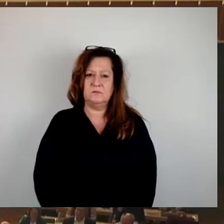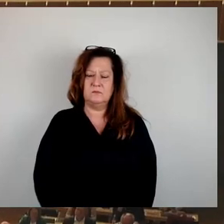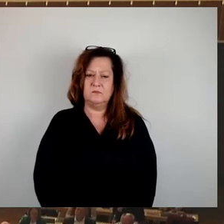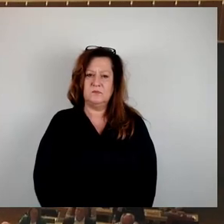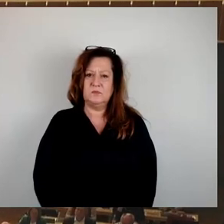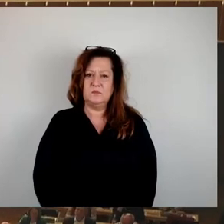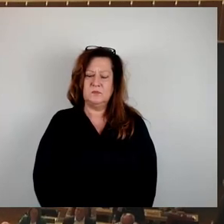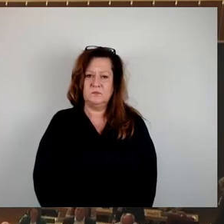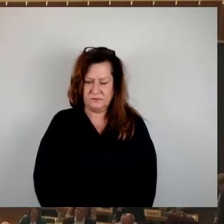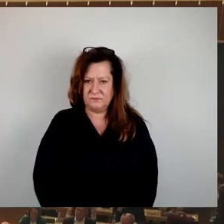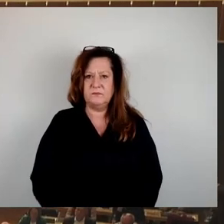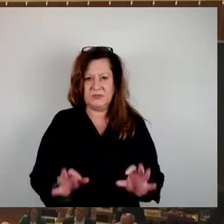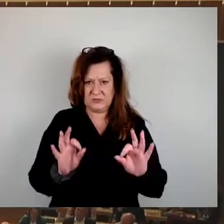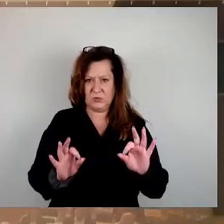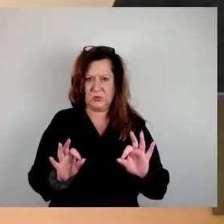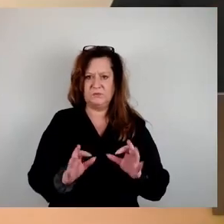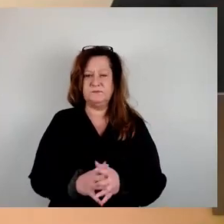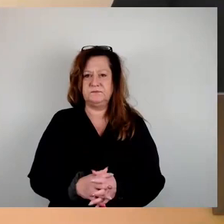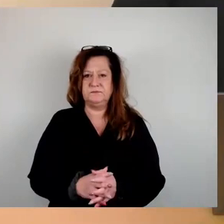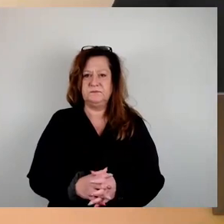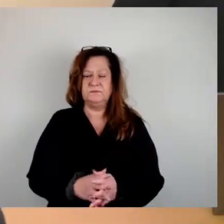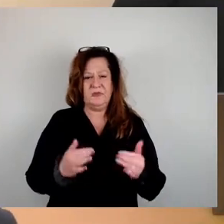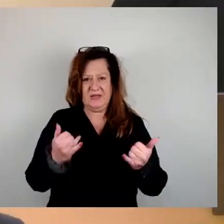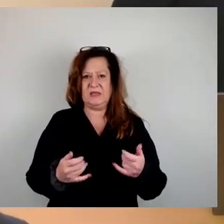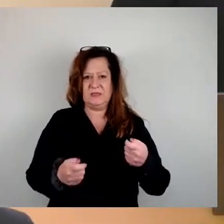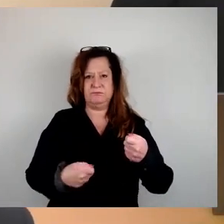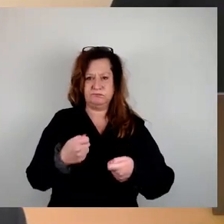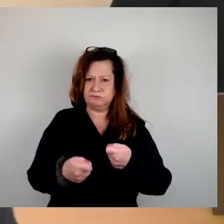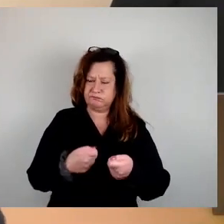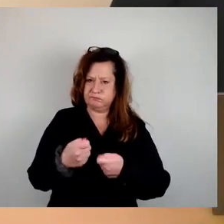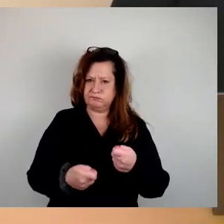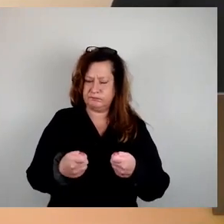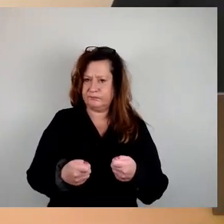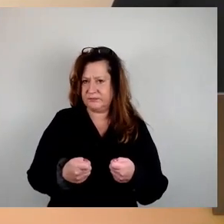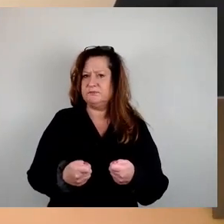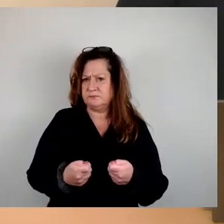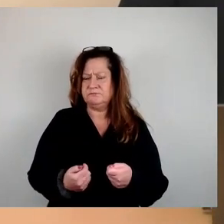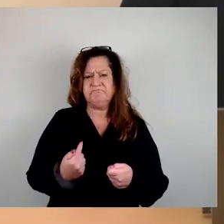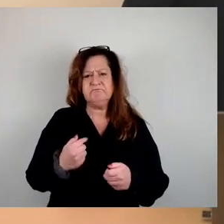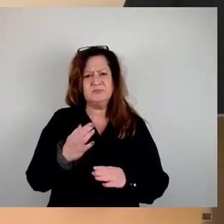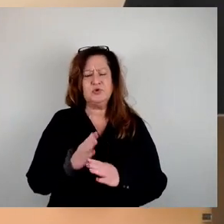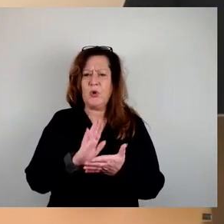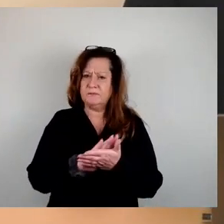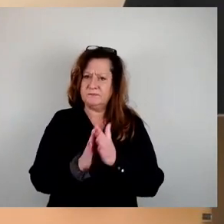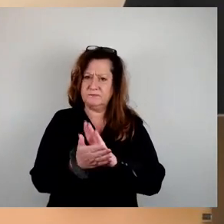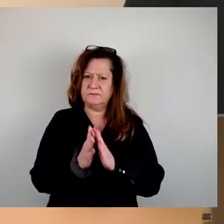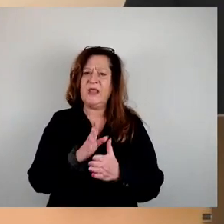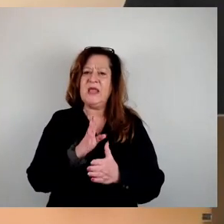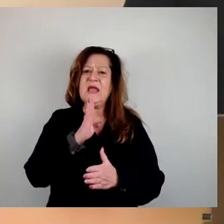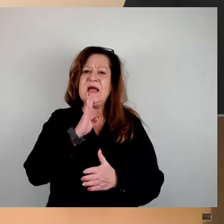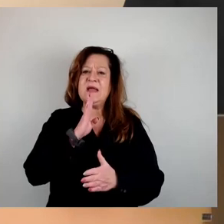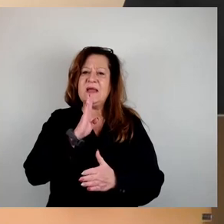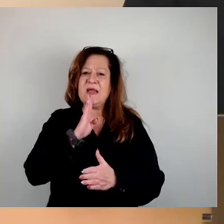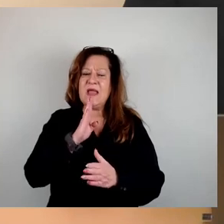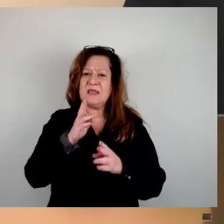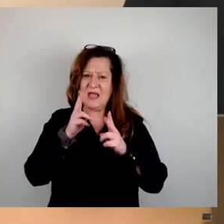So und damit gehen wir in die Behandlung rein. Wir haben zunächst vereinbart, dass wir Rederecht für den Petenten,